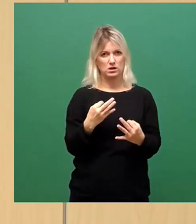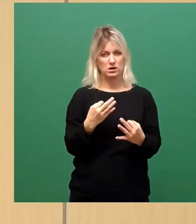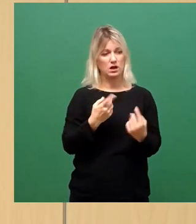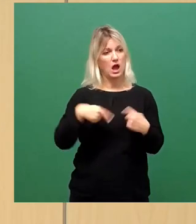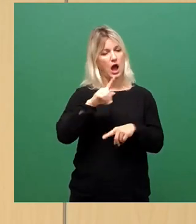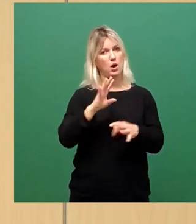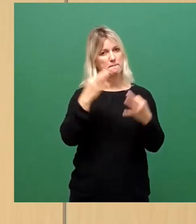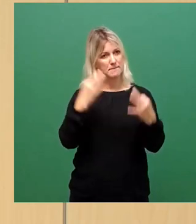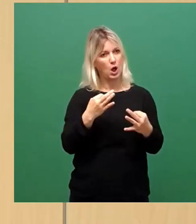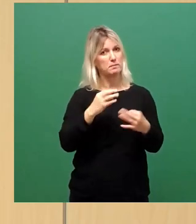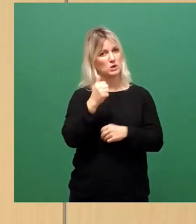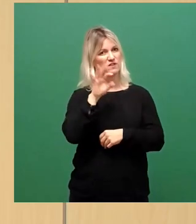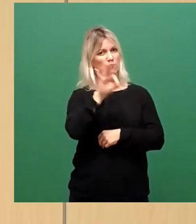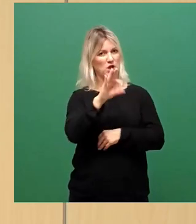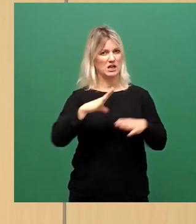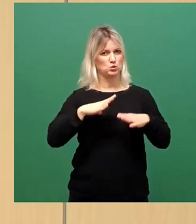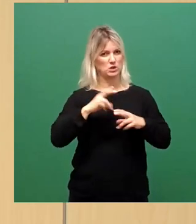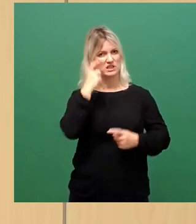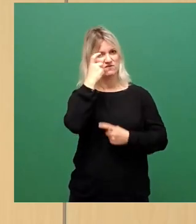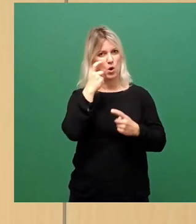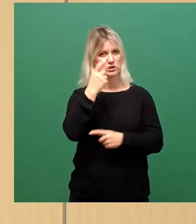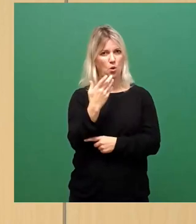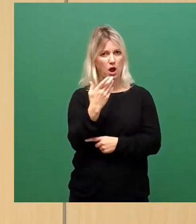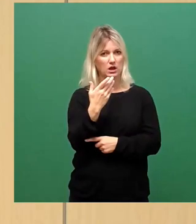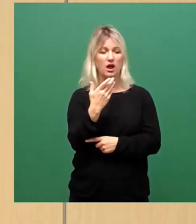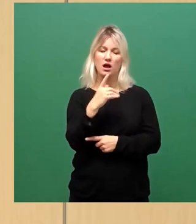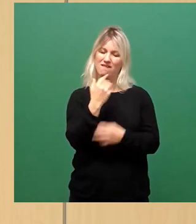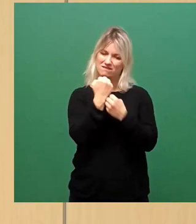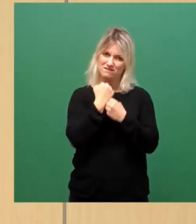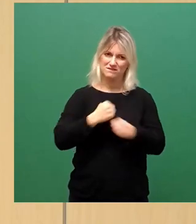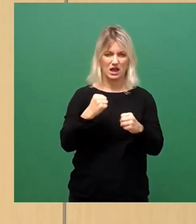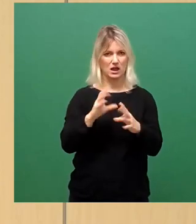Gesundheitsvorsorge brauchen wir die Freiheit des